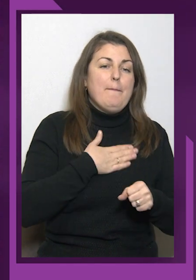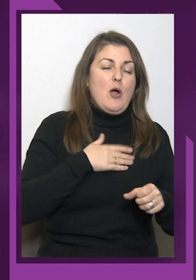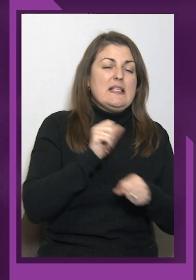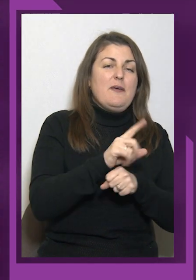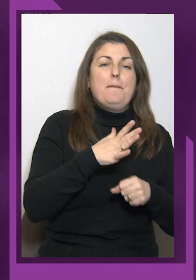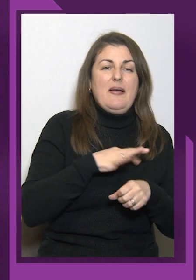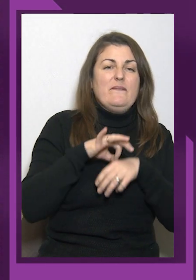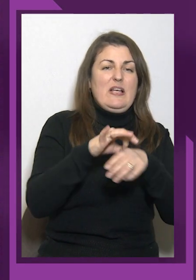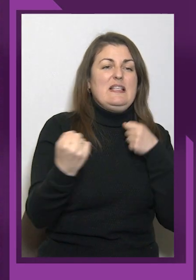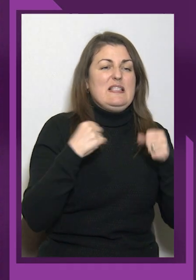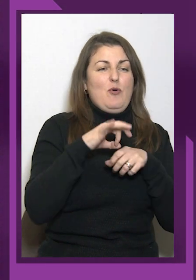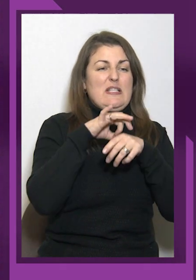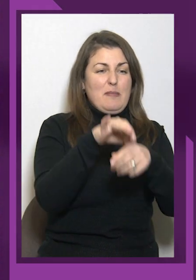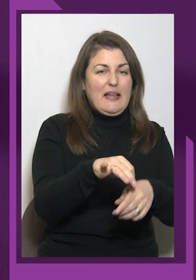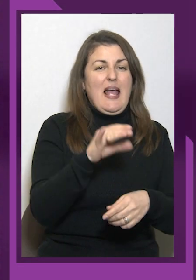Допомогти.